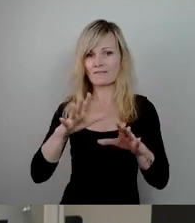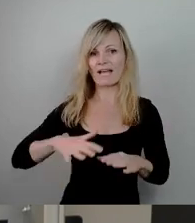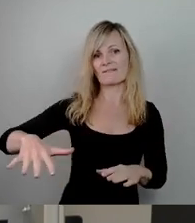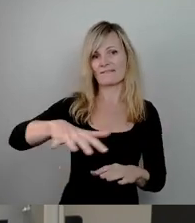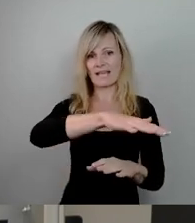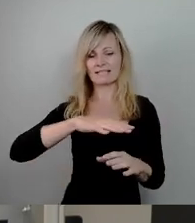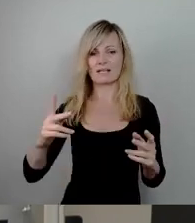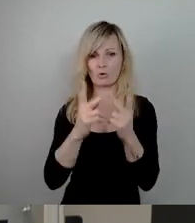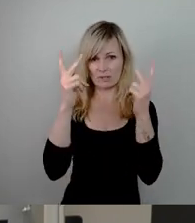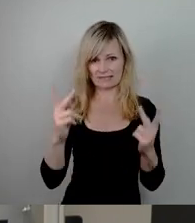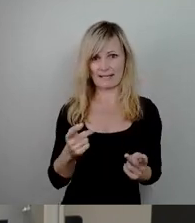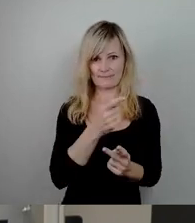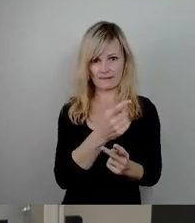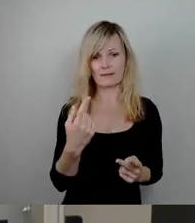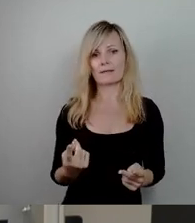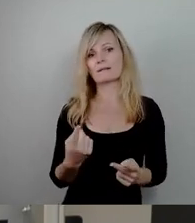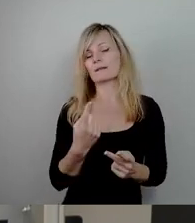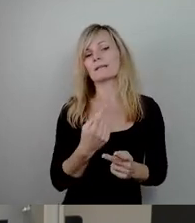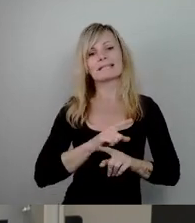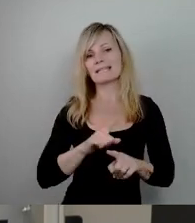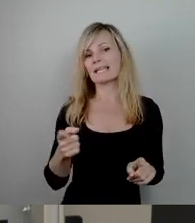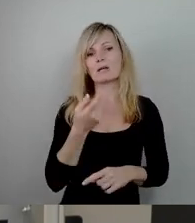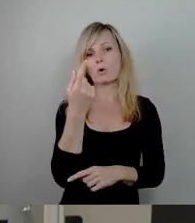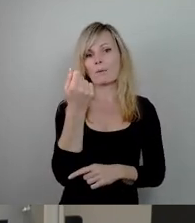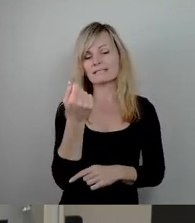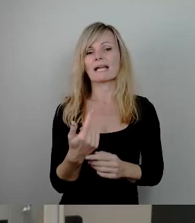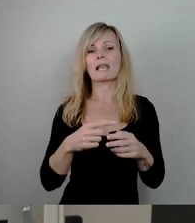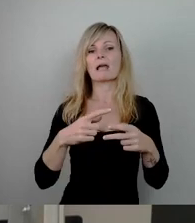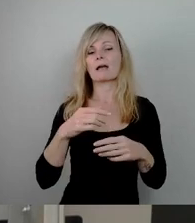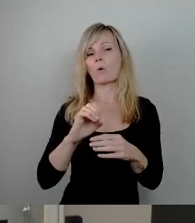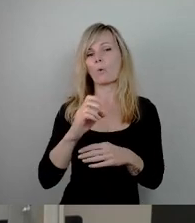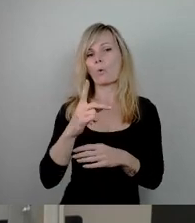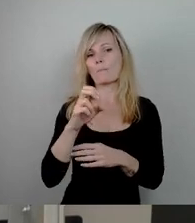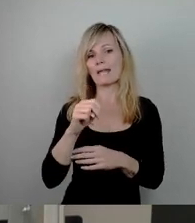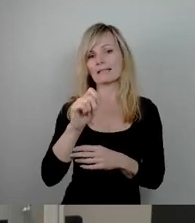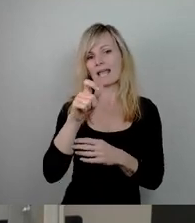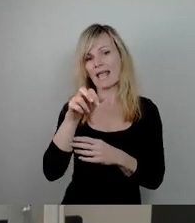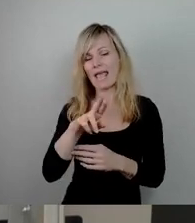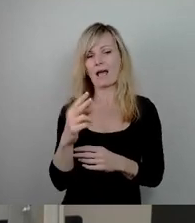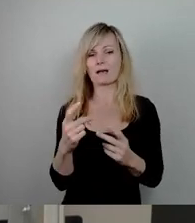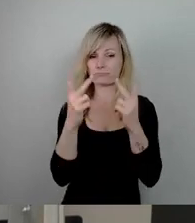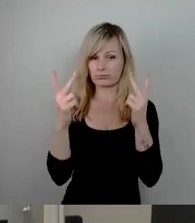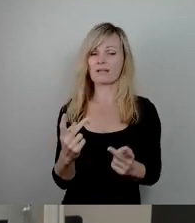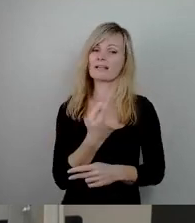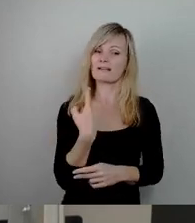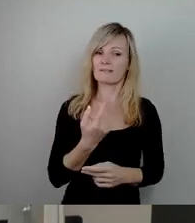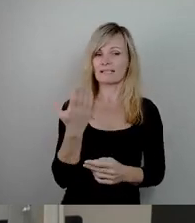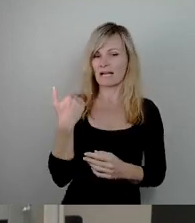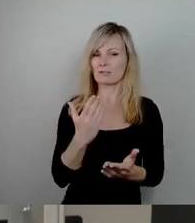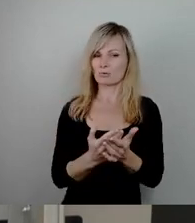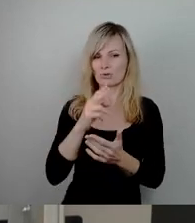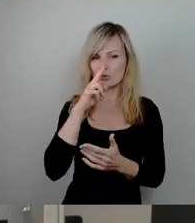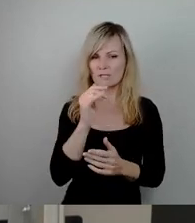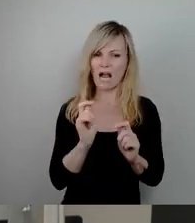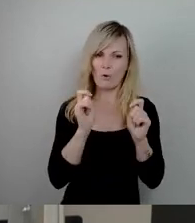für nicht kommerzielle Open-Air-Veranstaltungen, welches wir hier im Juni im Stadtrat beauftragt haben, sehen wir